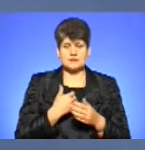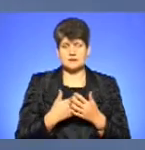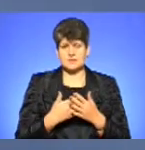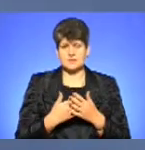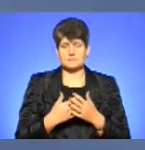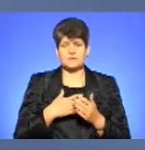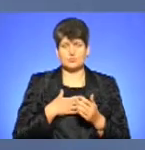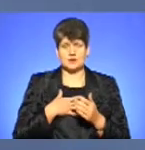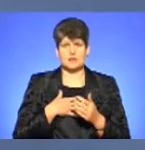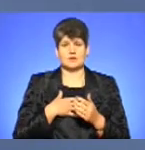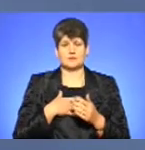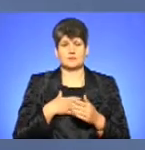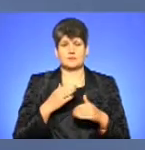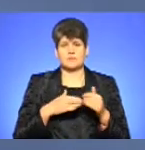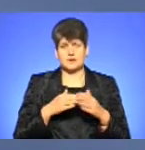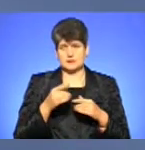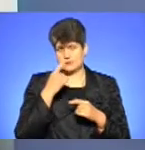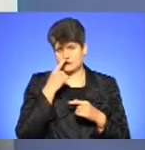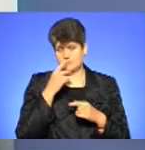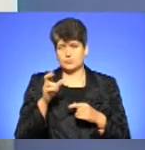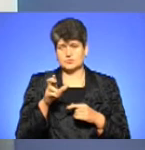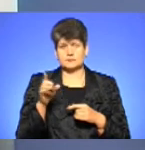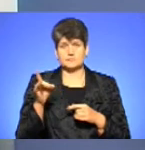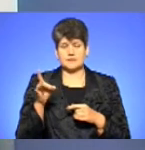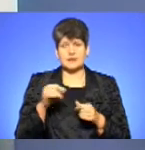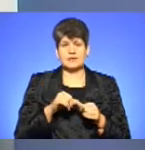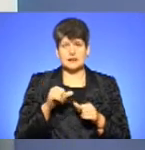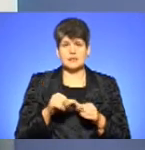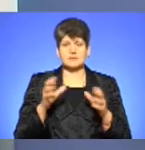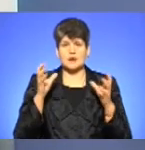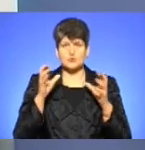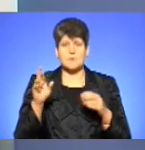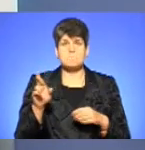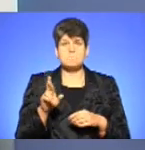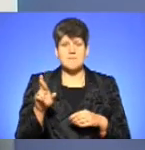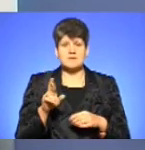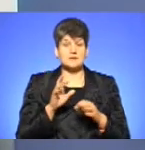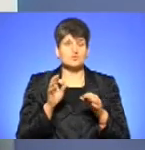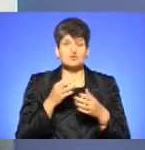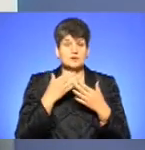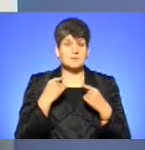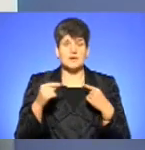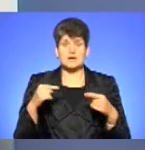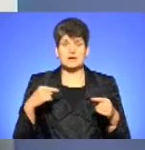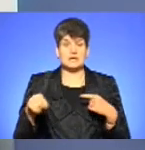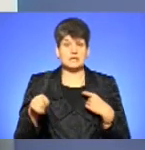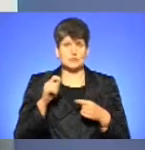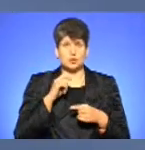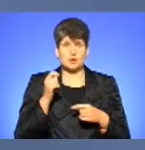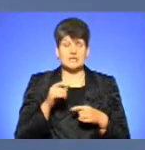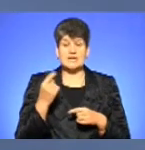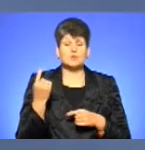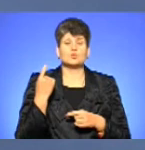з моєї власної практики недавно і на Бережанщині, окрім Радіоп'ятні, це немає жодного ретранслятора іншого української станції,